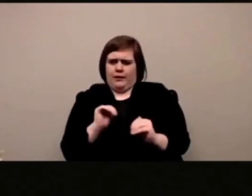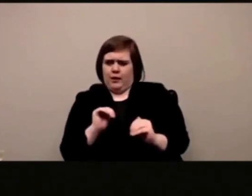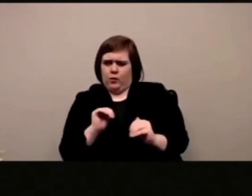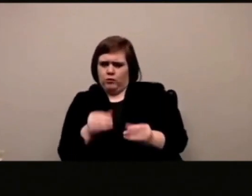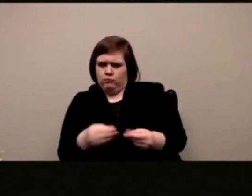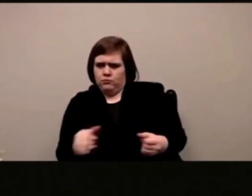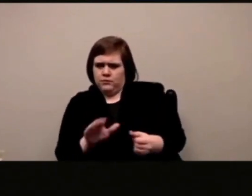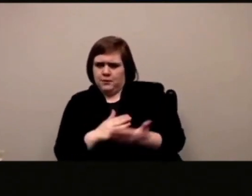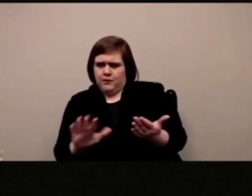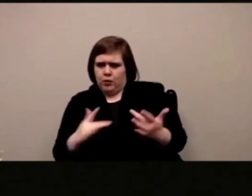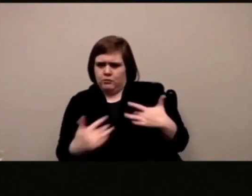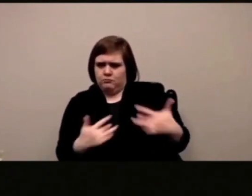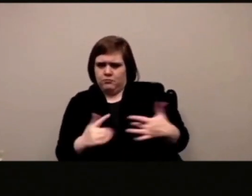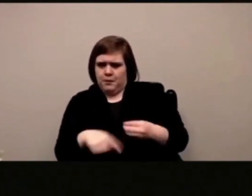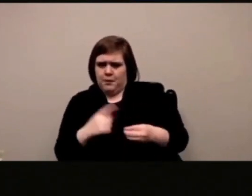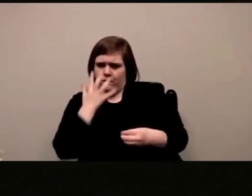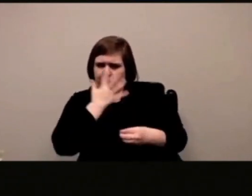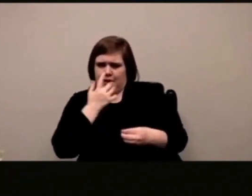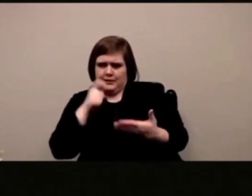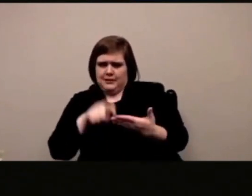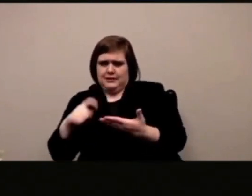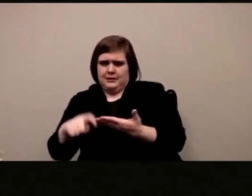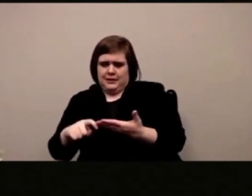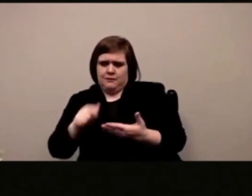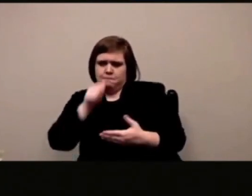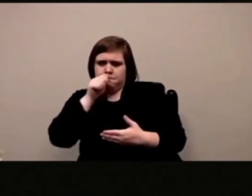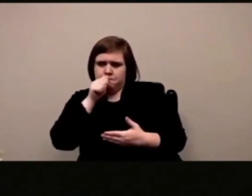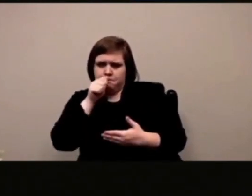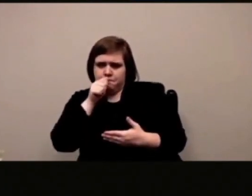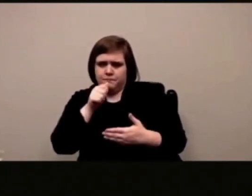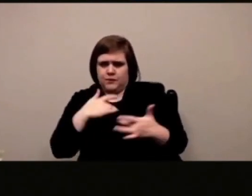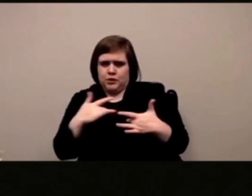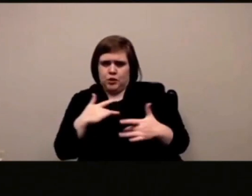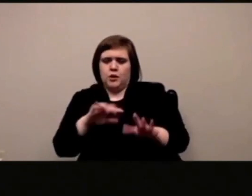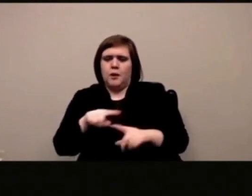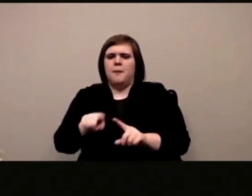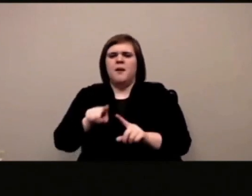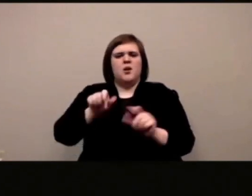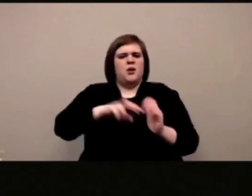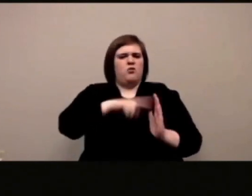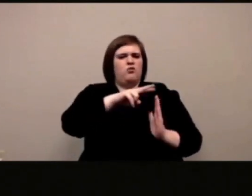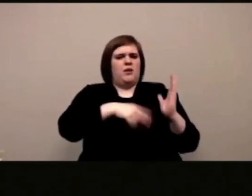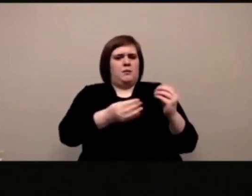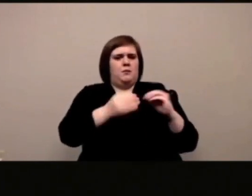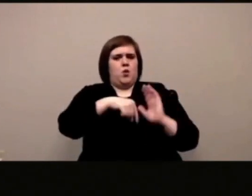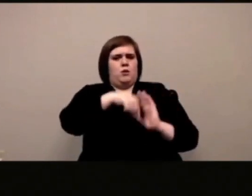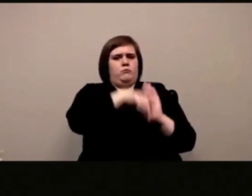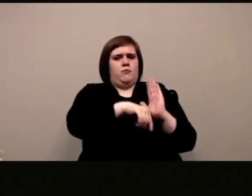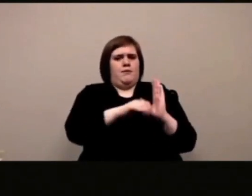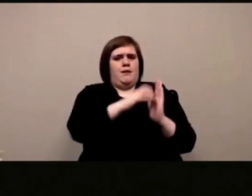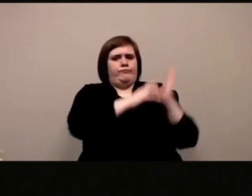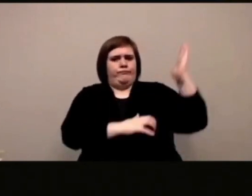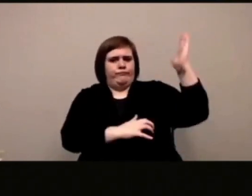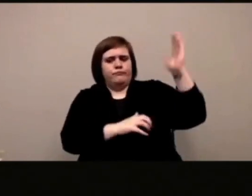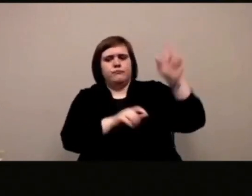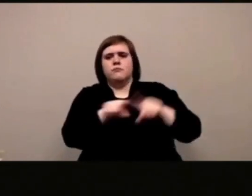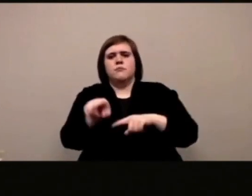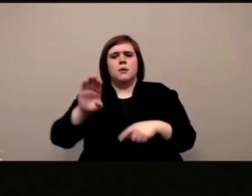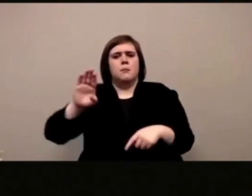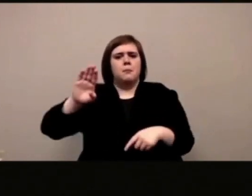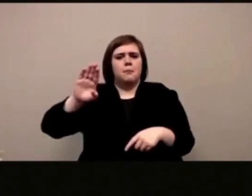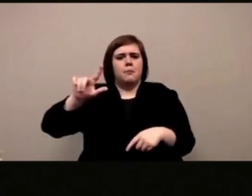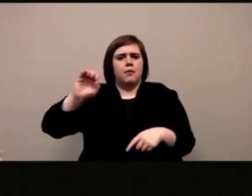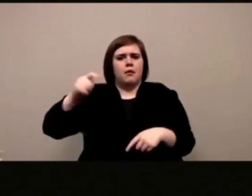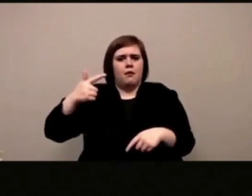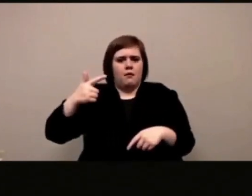immagazzinate a livello solamente saranno nel tuo computer no e quindi questo questo ha a che vedere con l'approccio